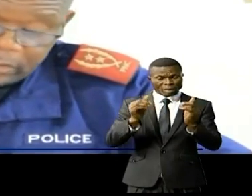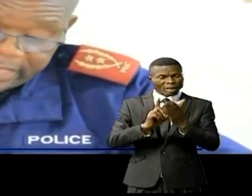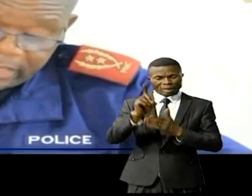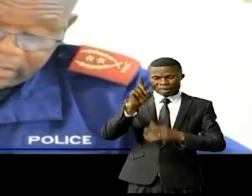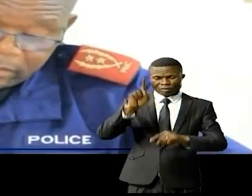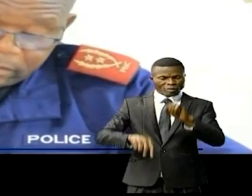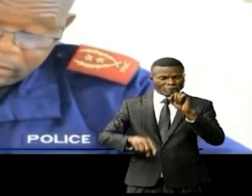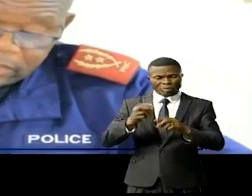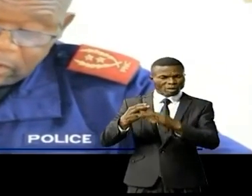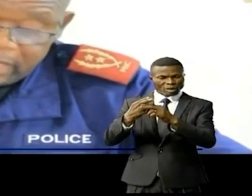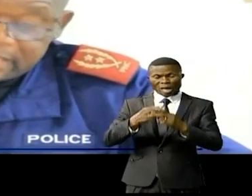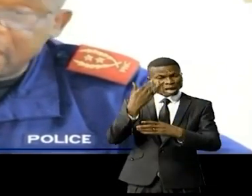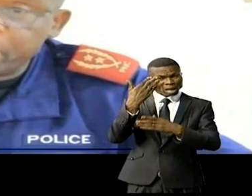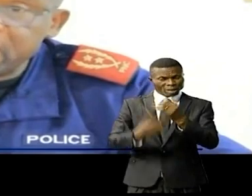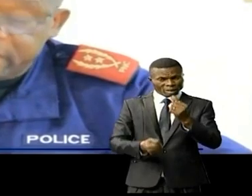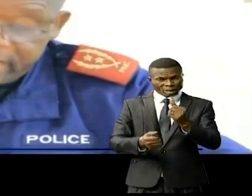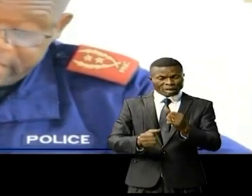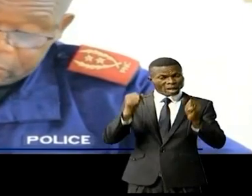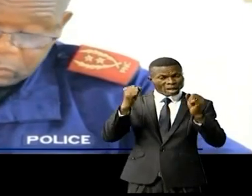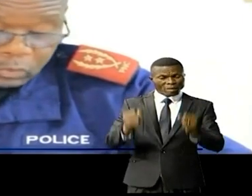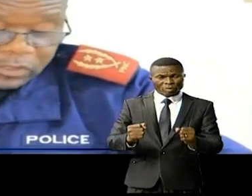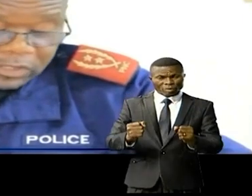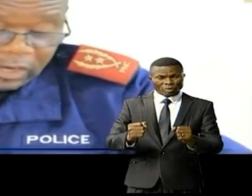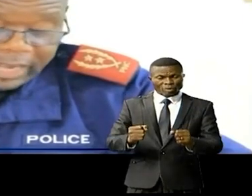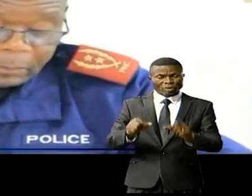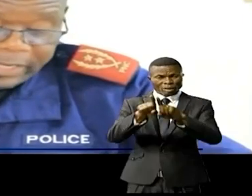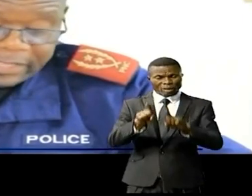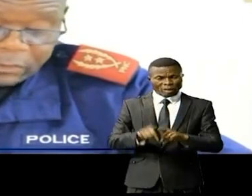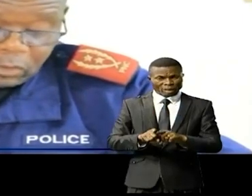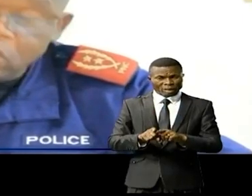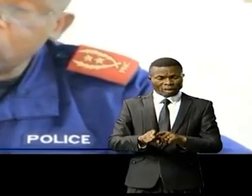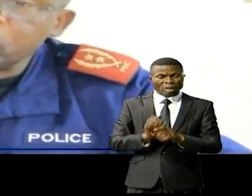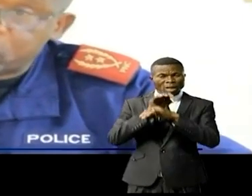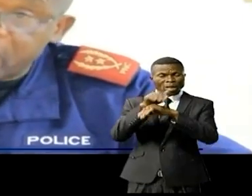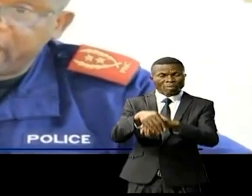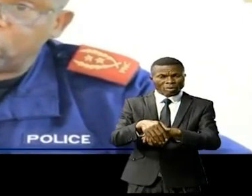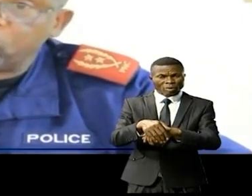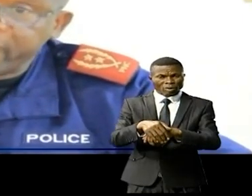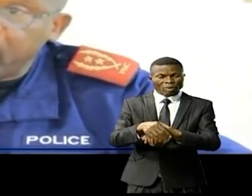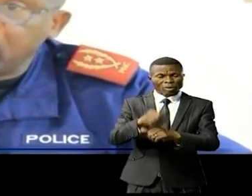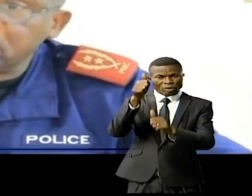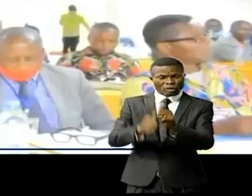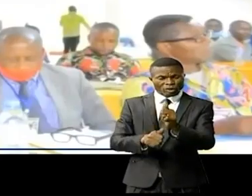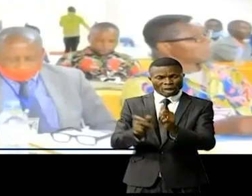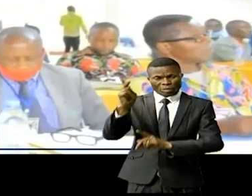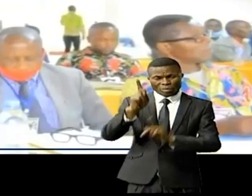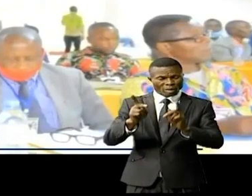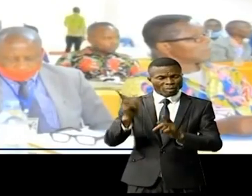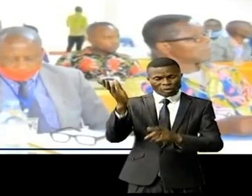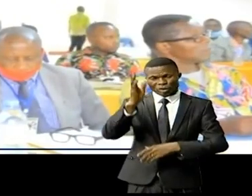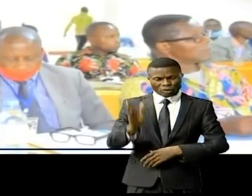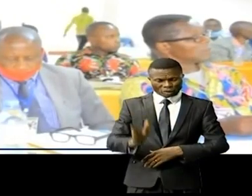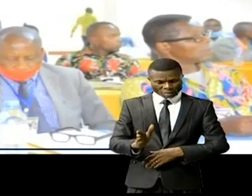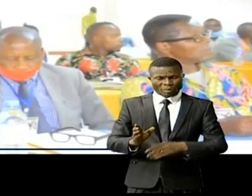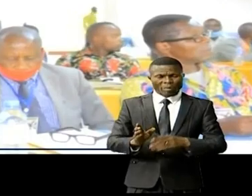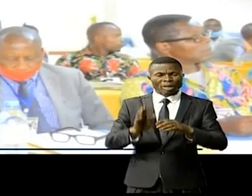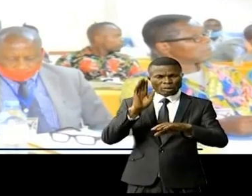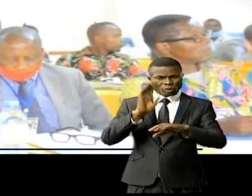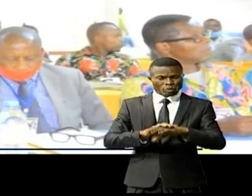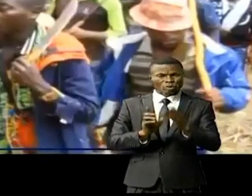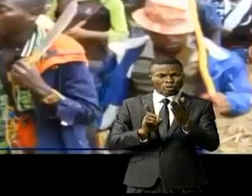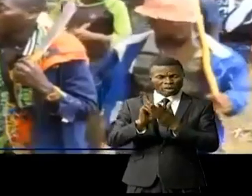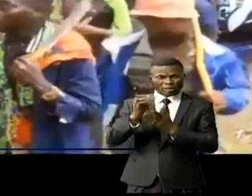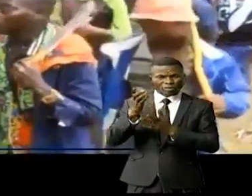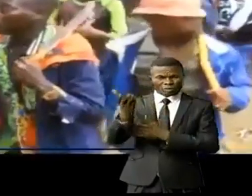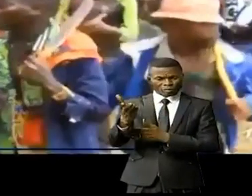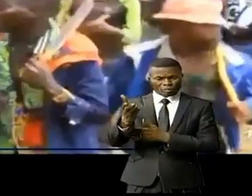sécurité, sans la stabilité et surtout sans l'implication de chaque Iturien. Rappelons-nous que, jusqu'à ce jour,